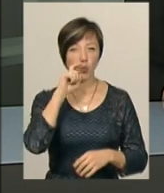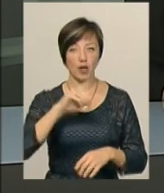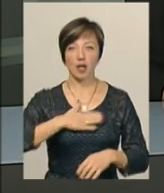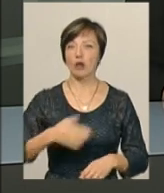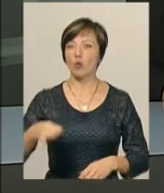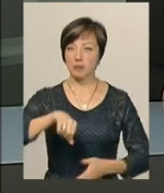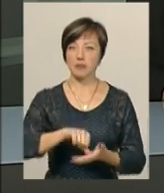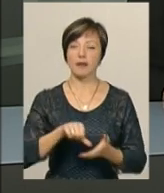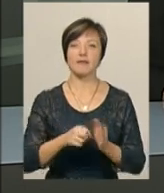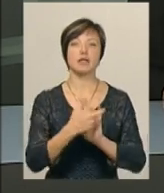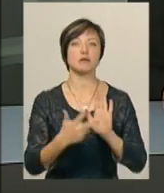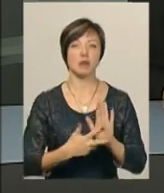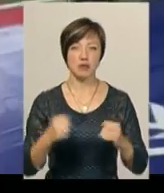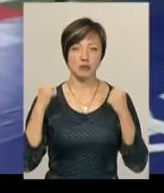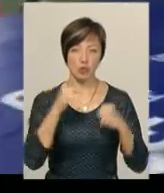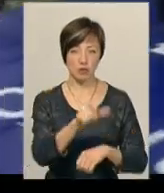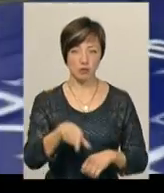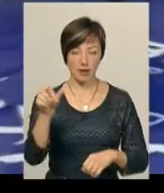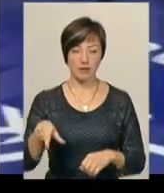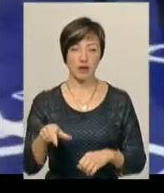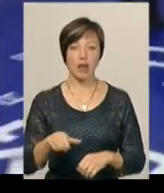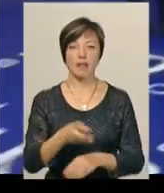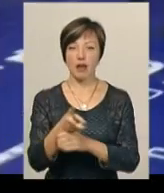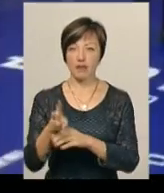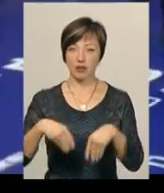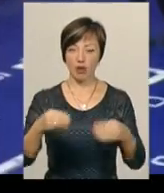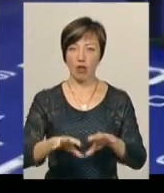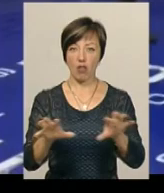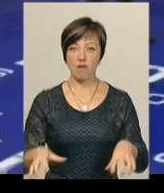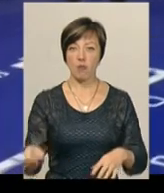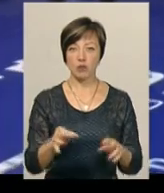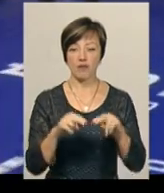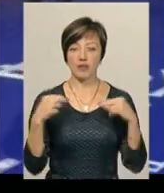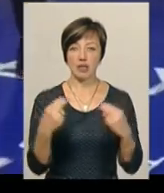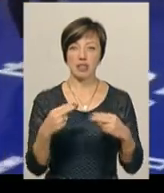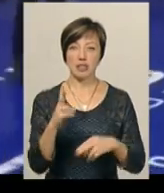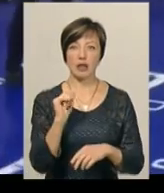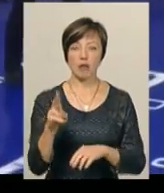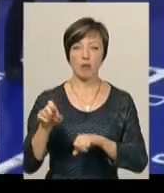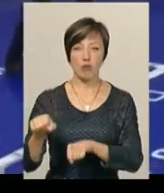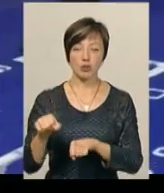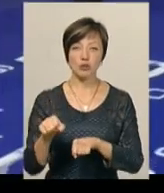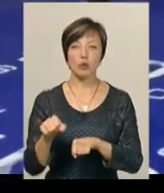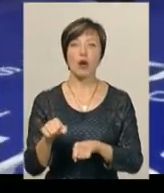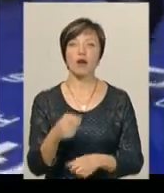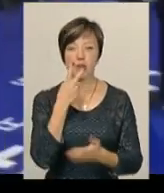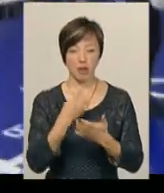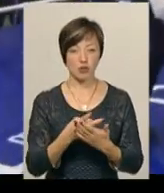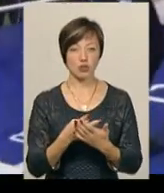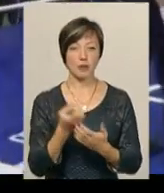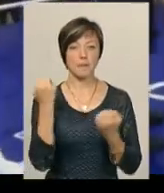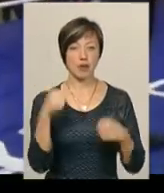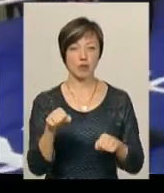Наша область представила 18 спортсменів. На відео, що надав голова обласної федерації з кікбоксингу Олег Луговий, ви бачите